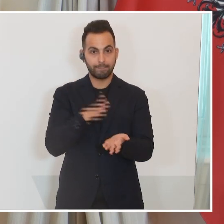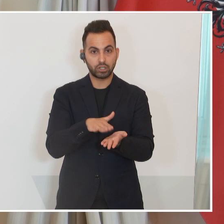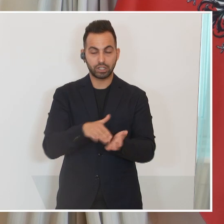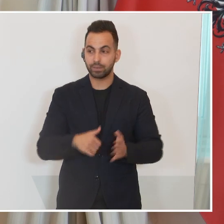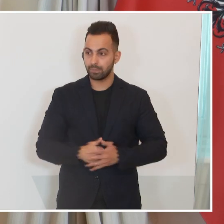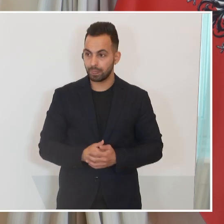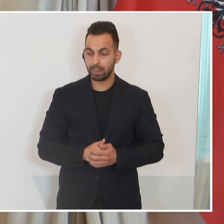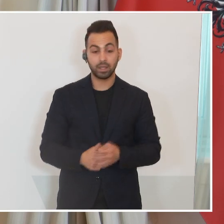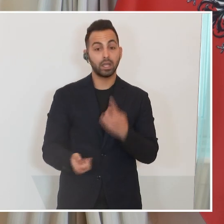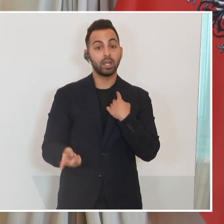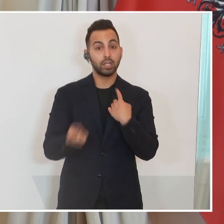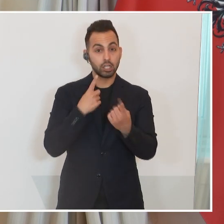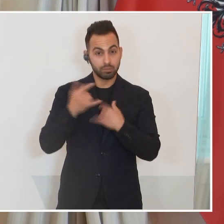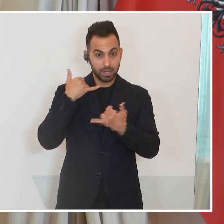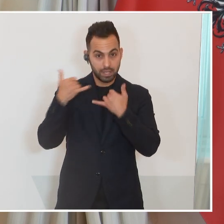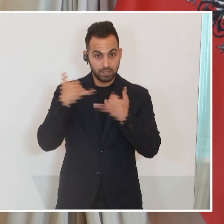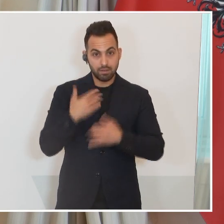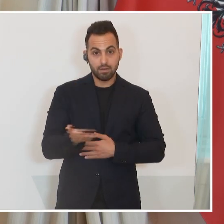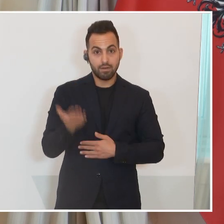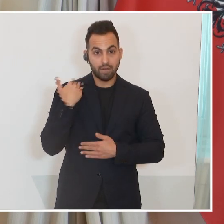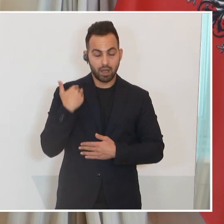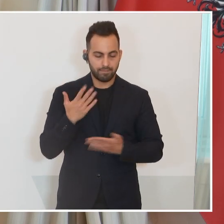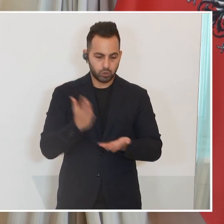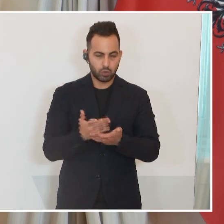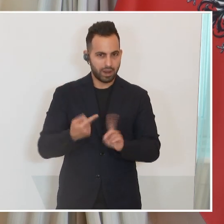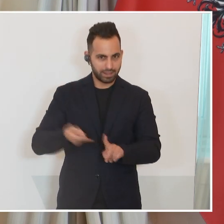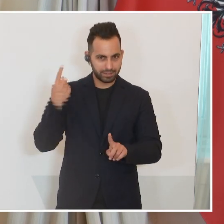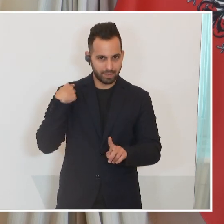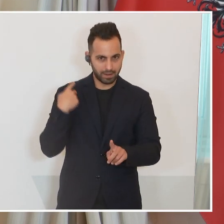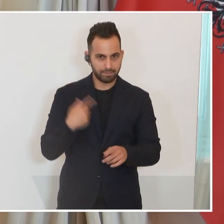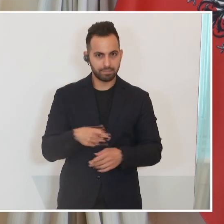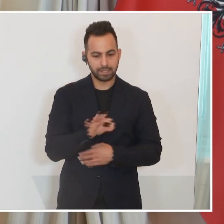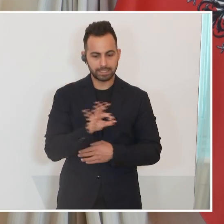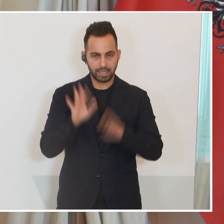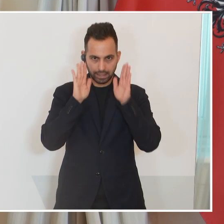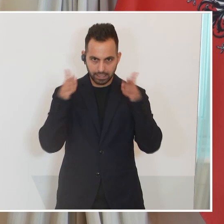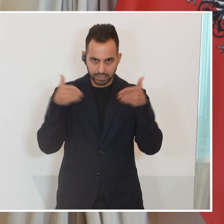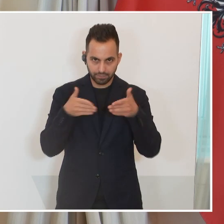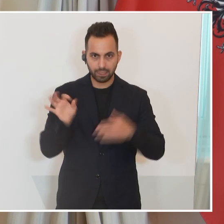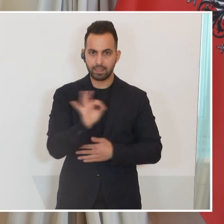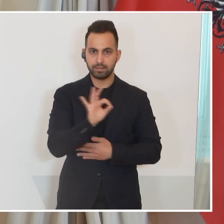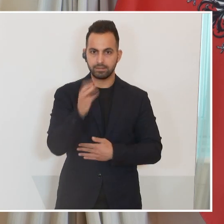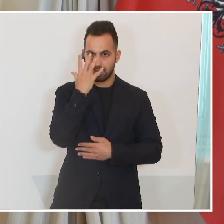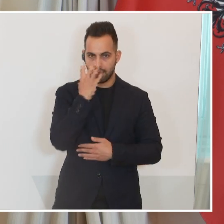Das Gespräch war, wie auch das letzte, sehr intensiv, sehr ernst